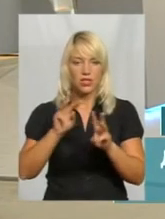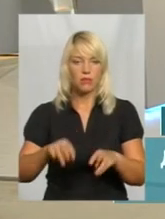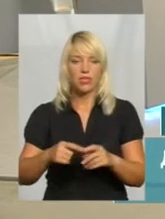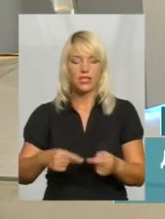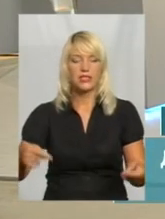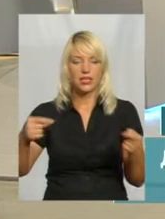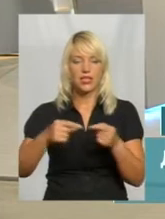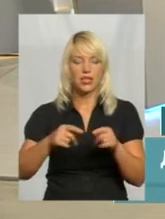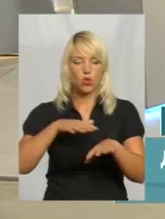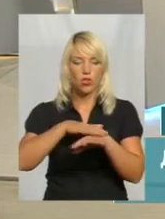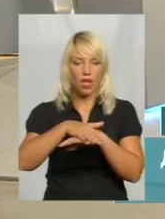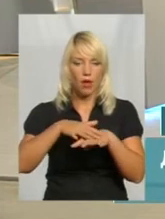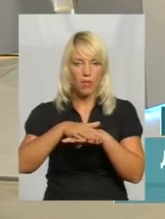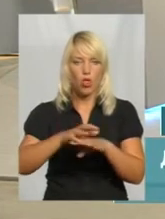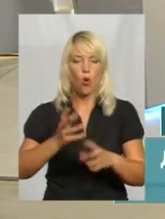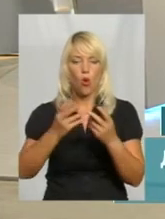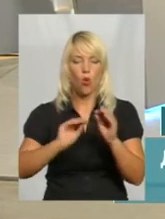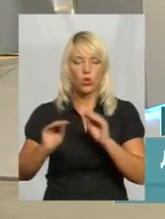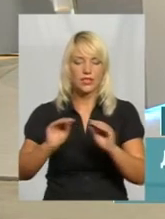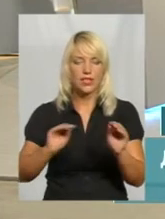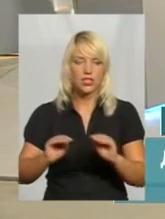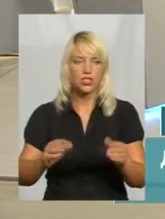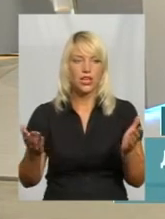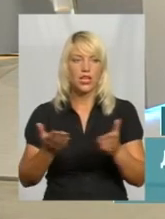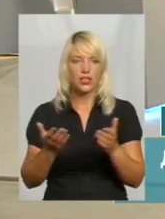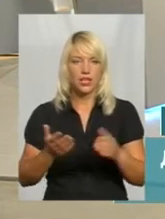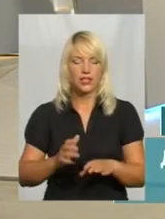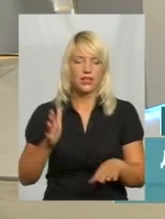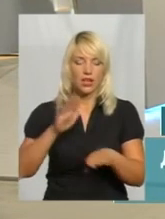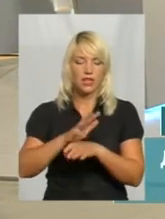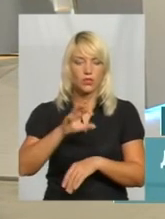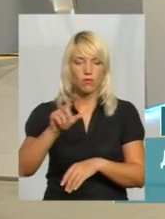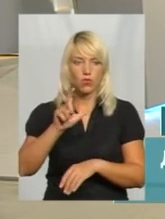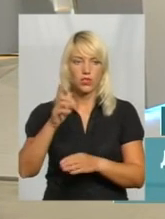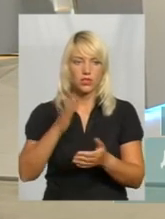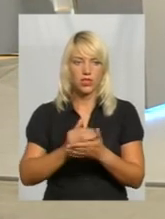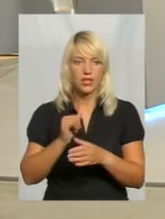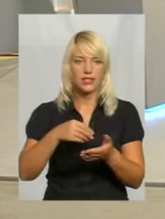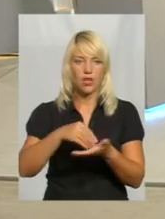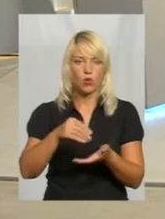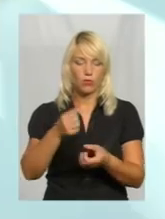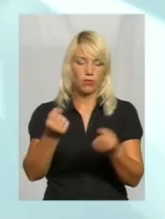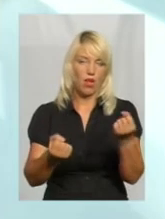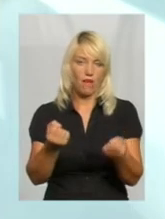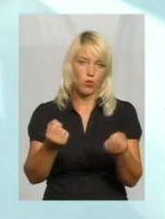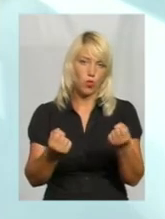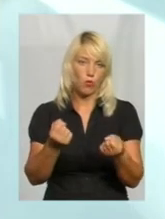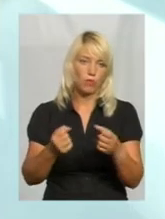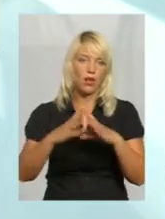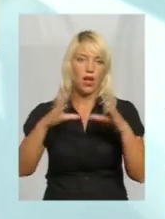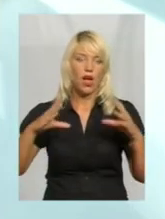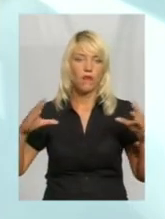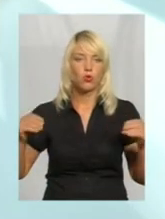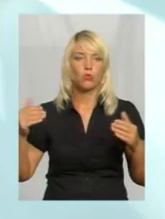табельного оснащення, яке наказом МОЗ є, і закупівлю автомобіля, нового автомобіля